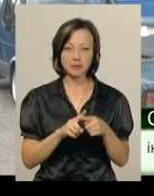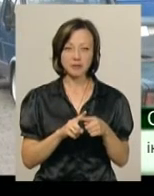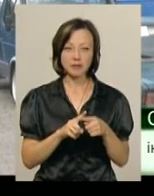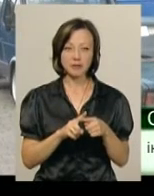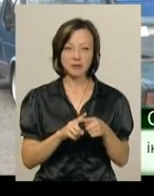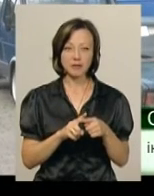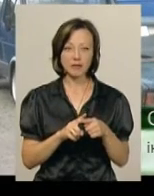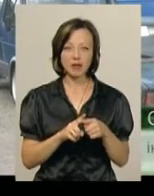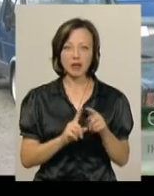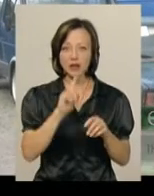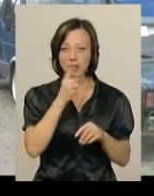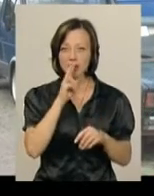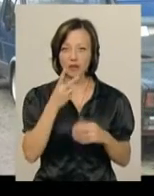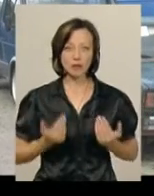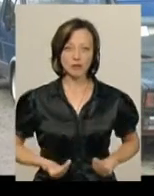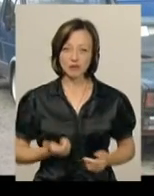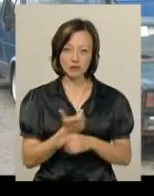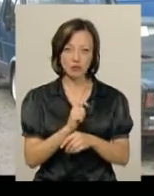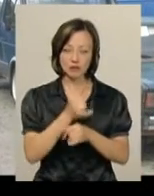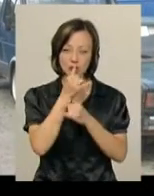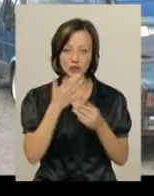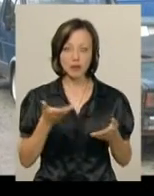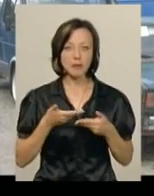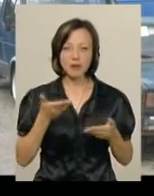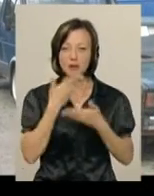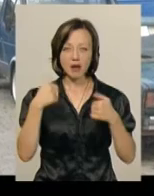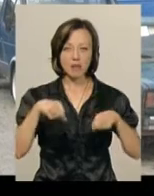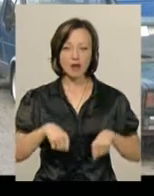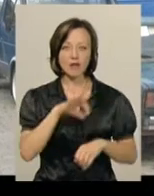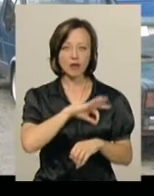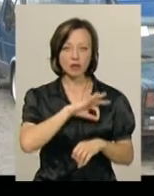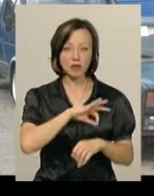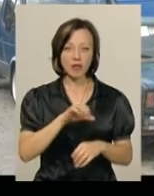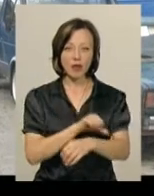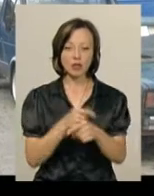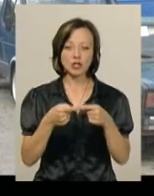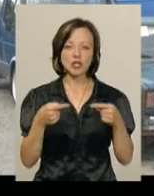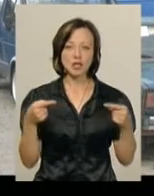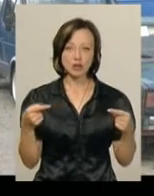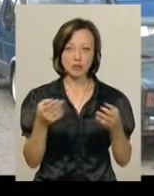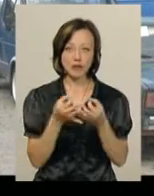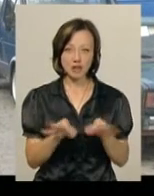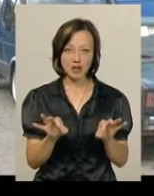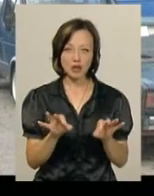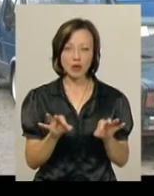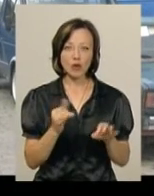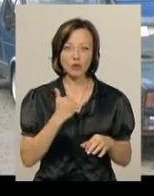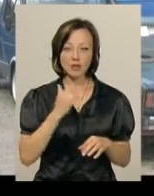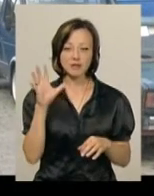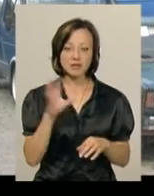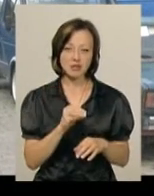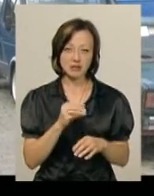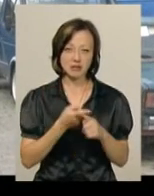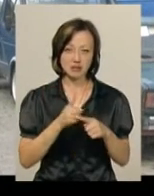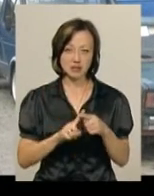собака б жила рік-два, більше. По-друге, ми не маємо права використовувати наркотичні засоби вільно. У нас всі наркотичні